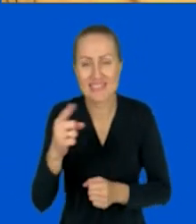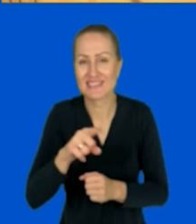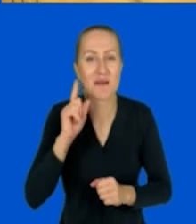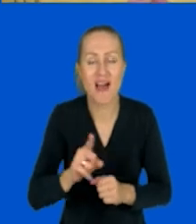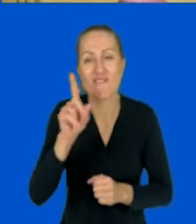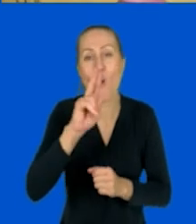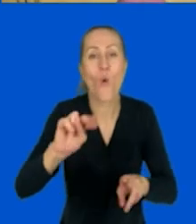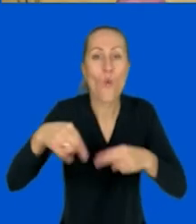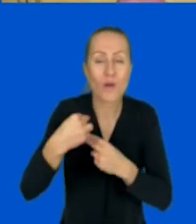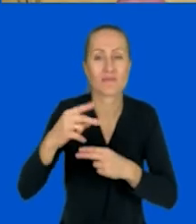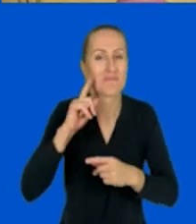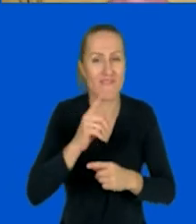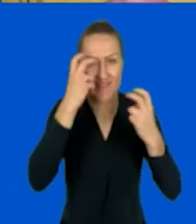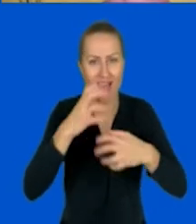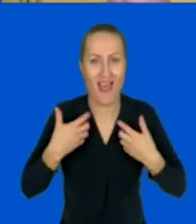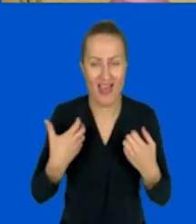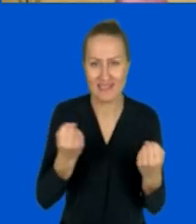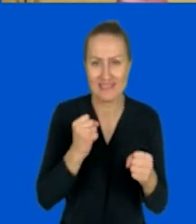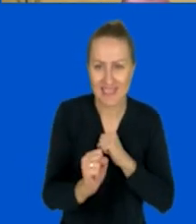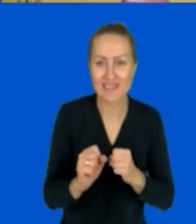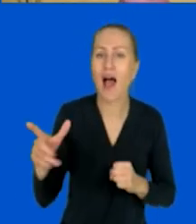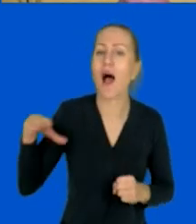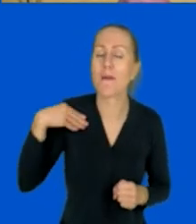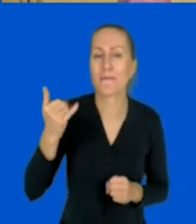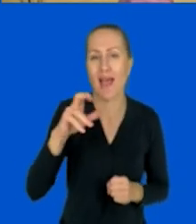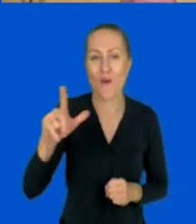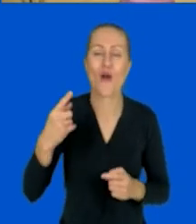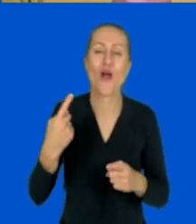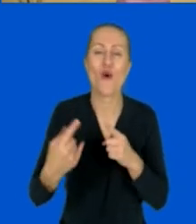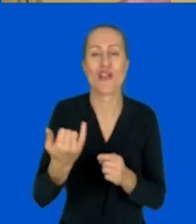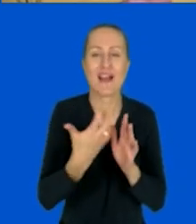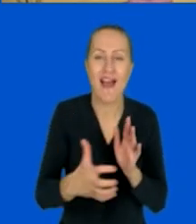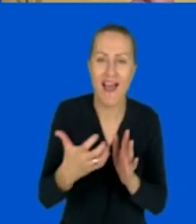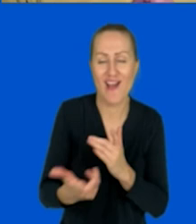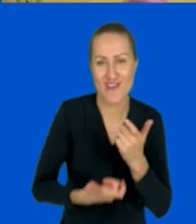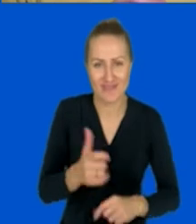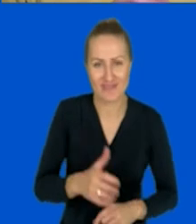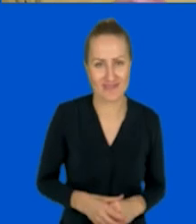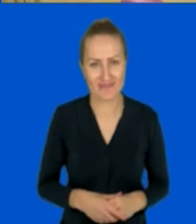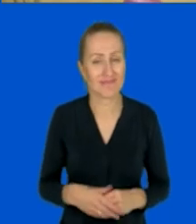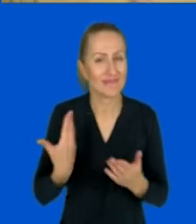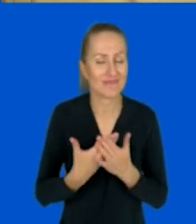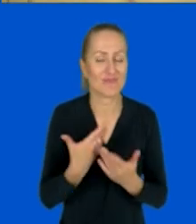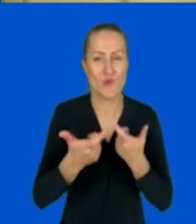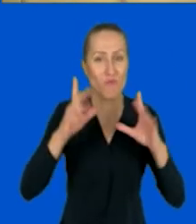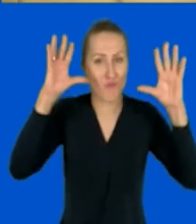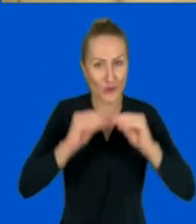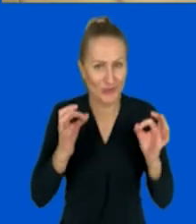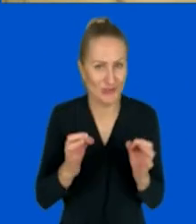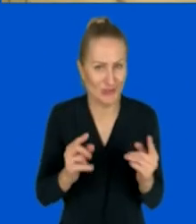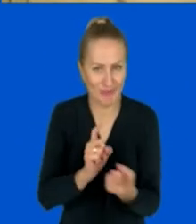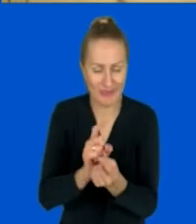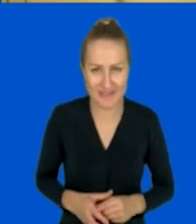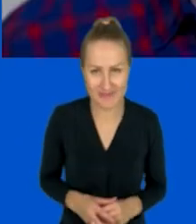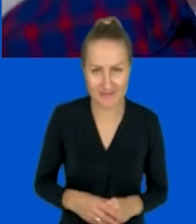zasnąć. A my z Michałem jeszcze możemy parę minut pogadać, żeby podsumować nasze dzisiejsze spotkanie.